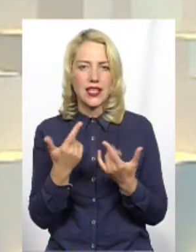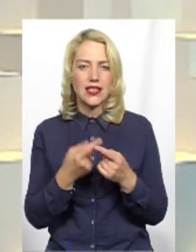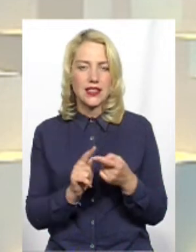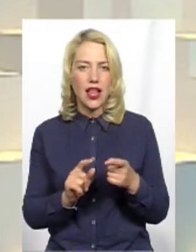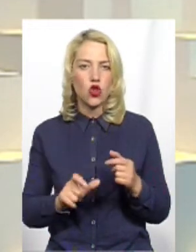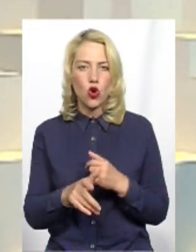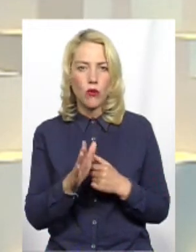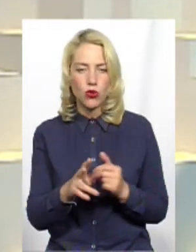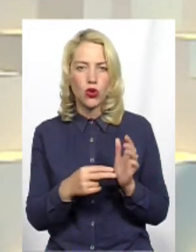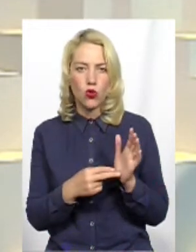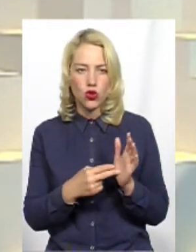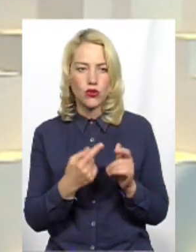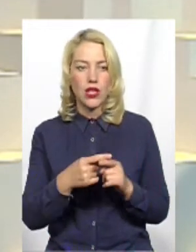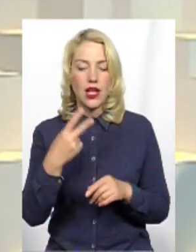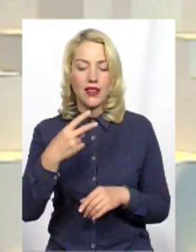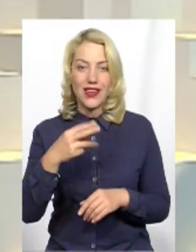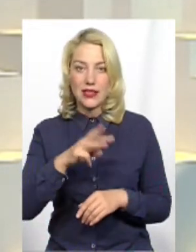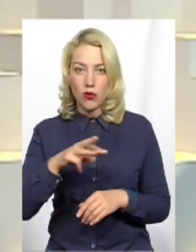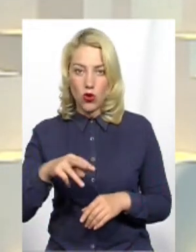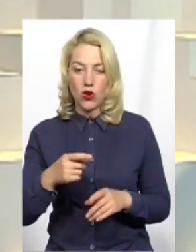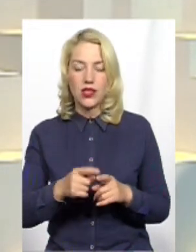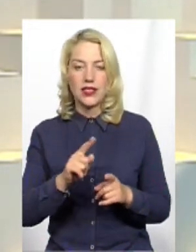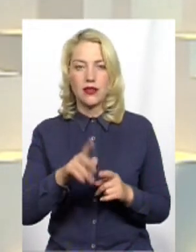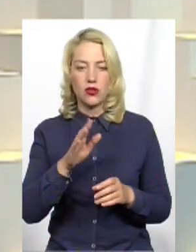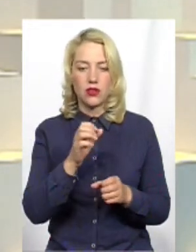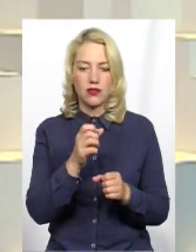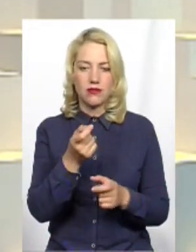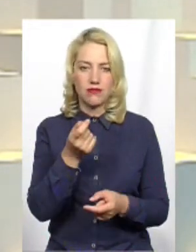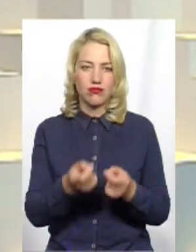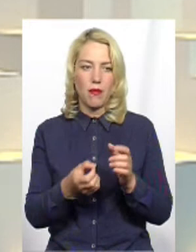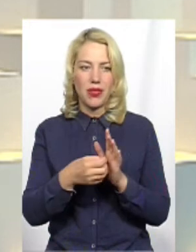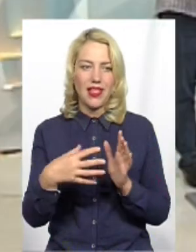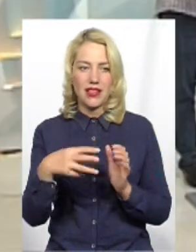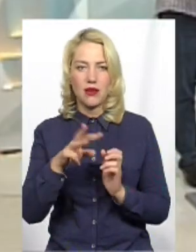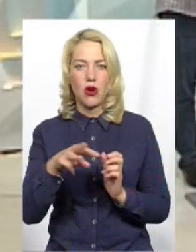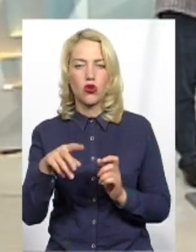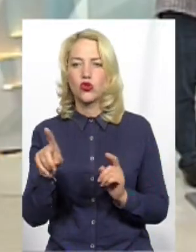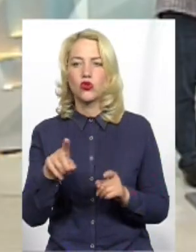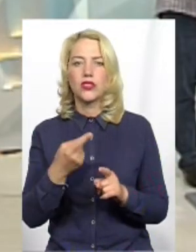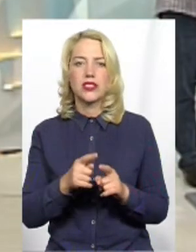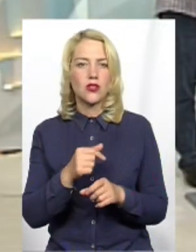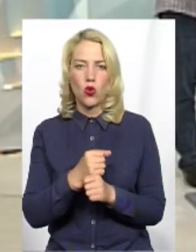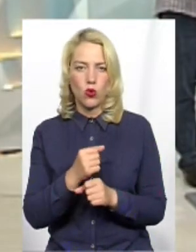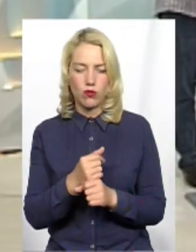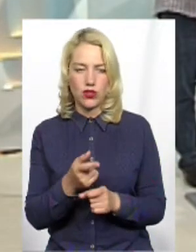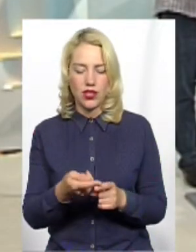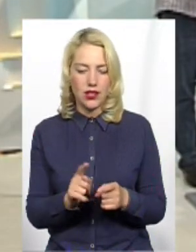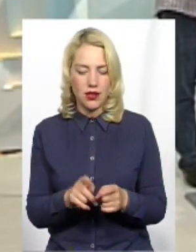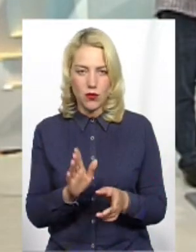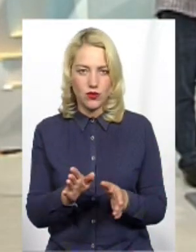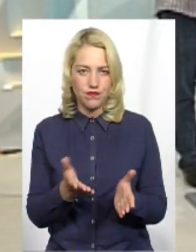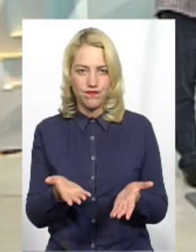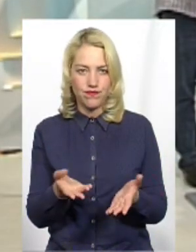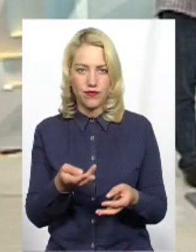мільйонів Ти скину ціну на 5 мільйонів, зробиш її за 15 Що ти з нею зробиш? Просто зробиш, попав ціні Потрібно